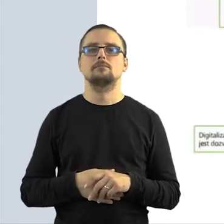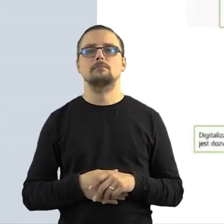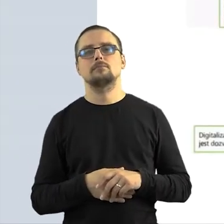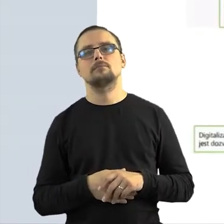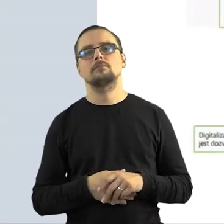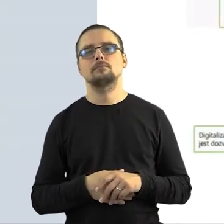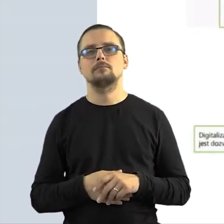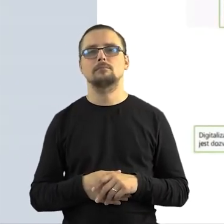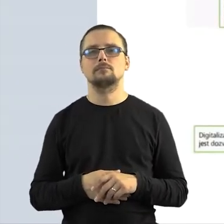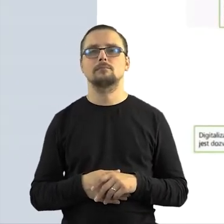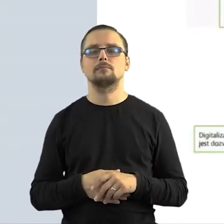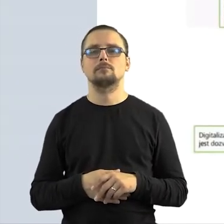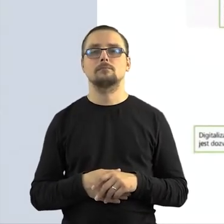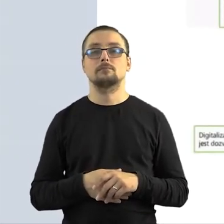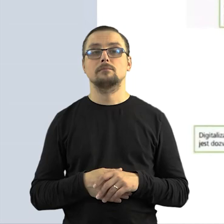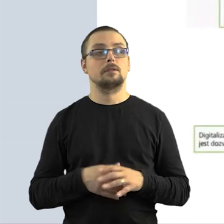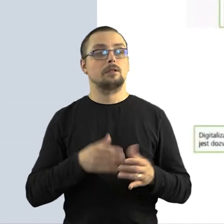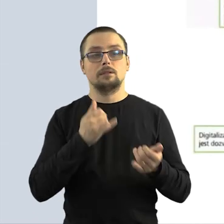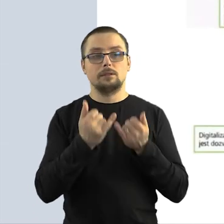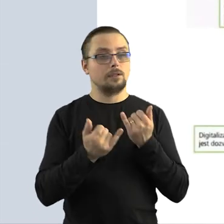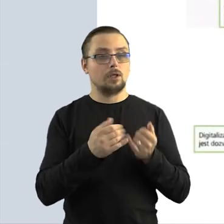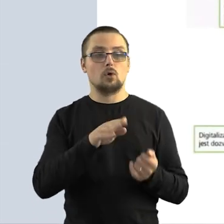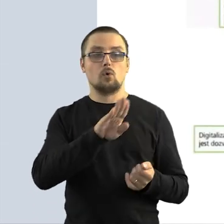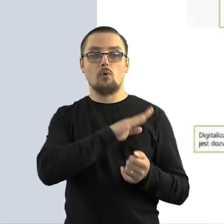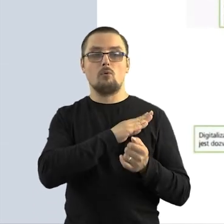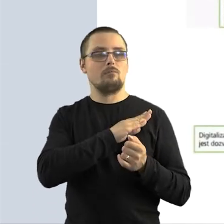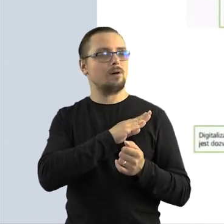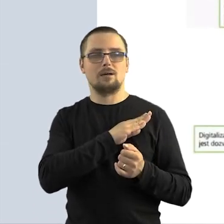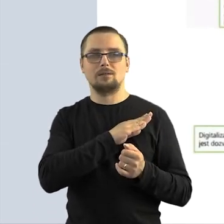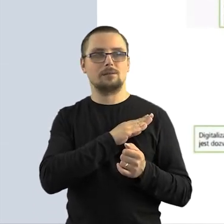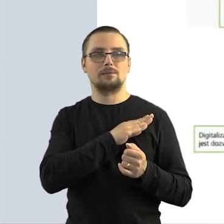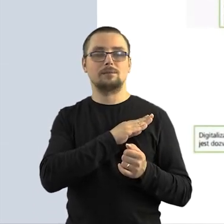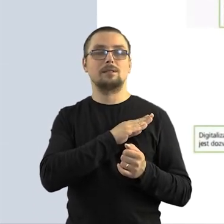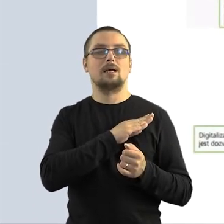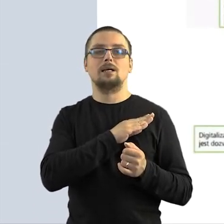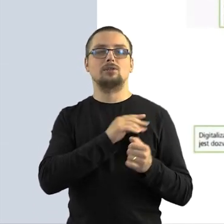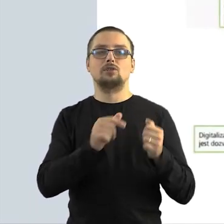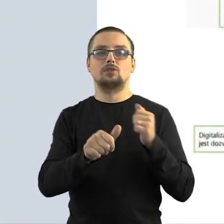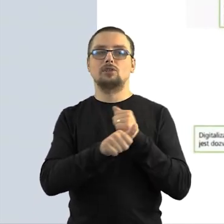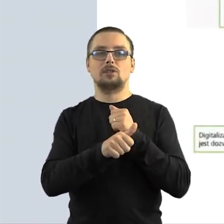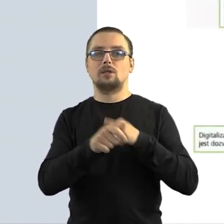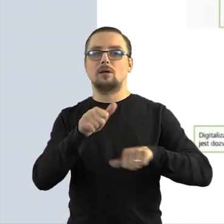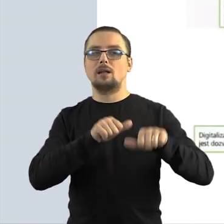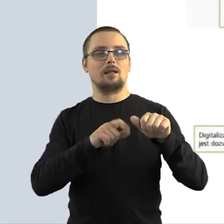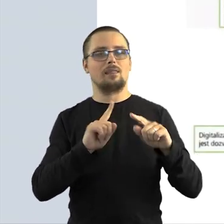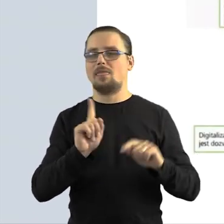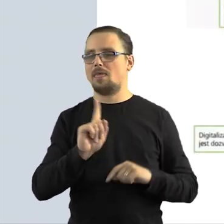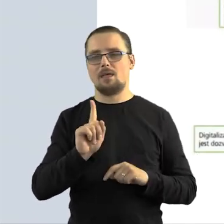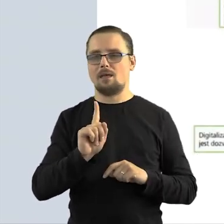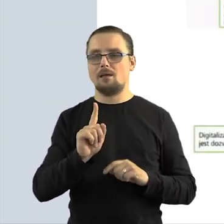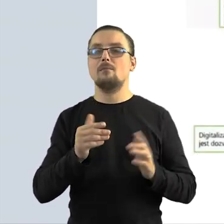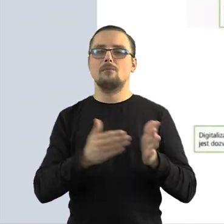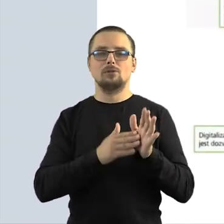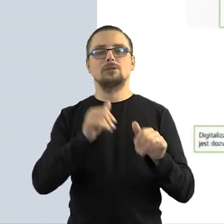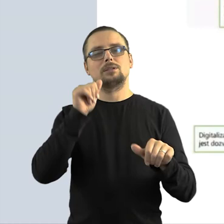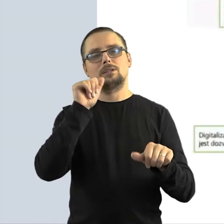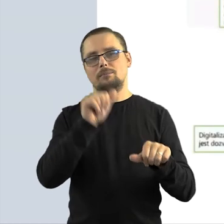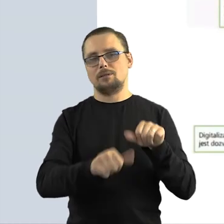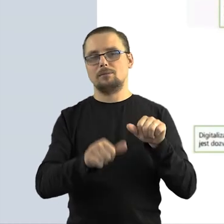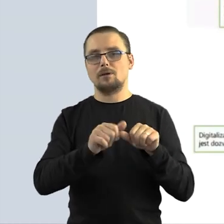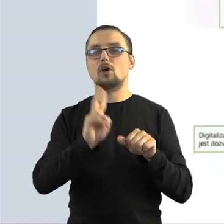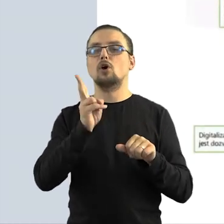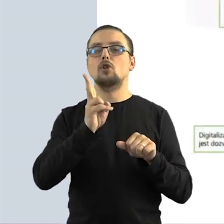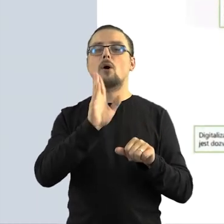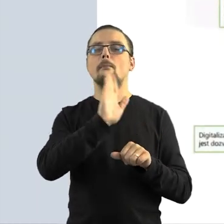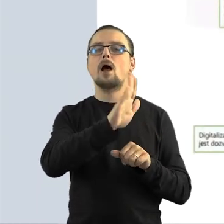podpisywaniem twórcy danego utworu. Jeśli nie, no to wtedy musimy się zastanowić,